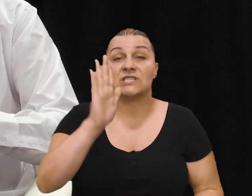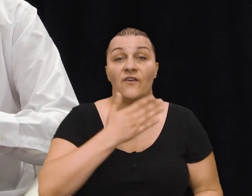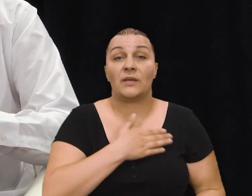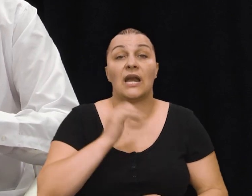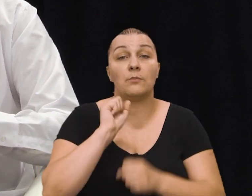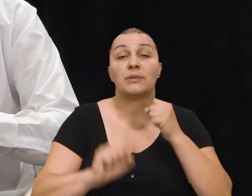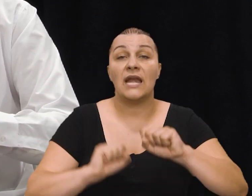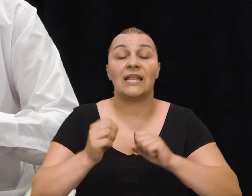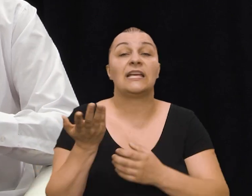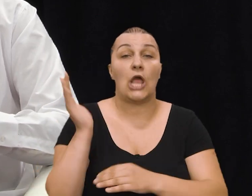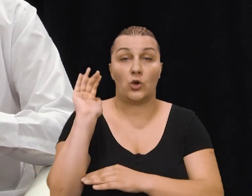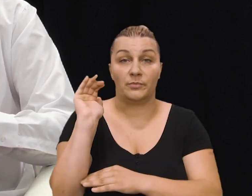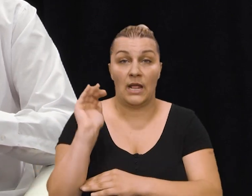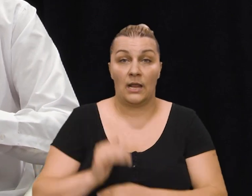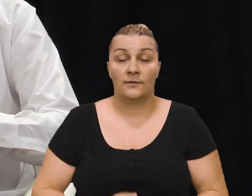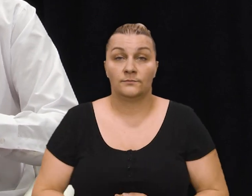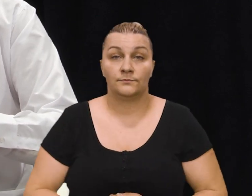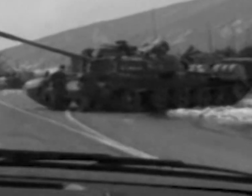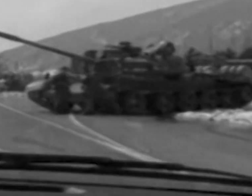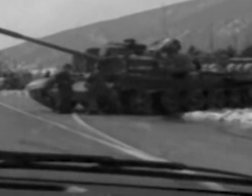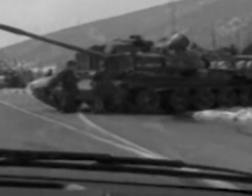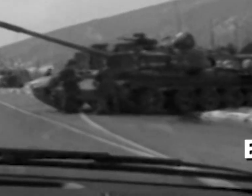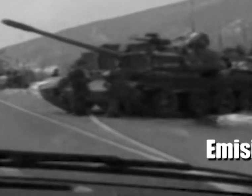uvijek pozdrav vama dragi hrvatski branitelji magde god bili